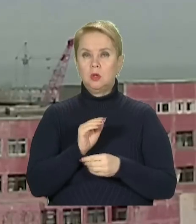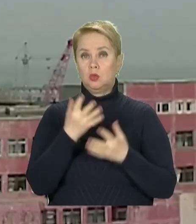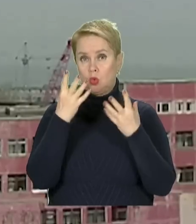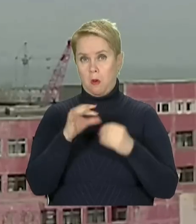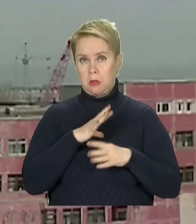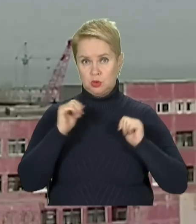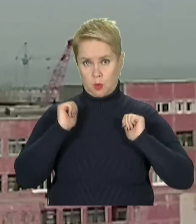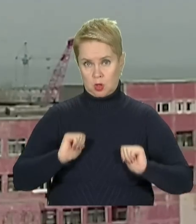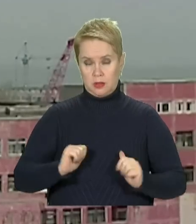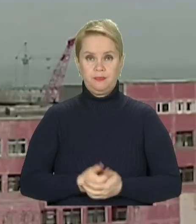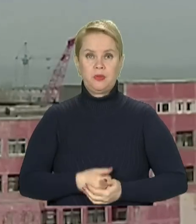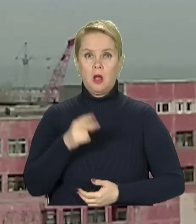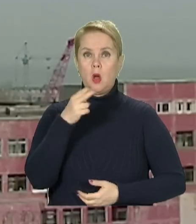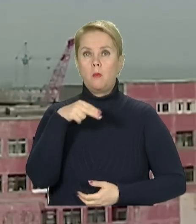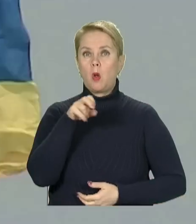минула спокійно.